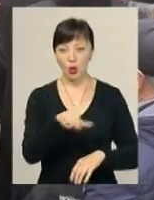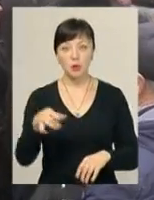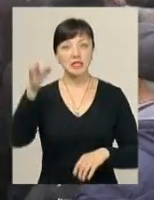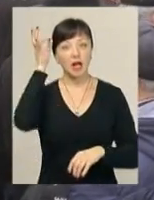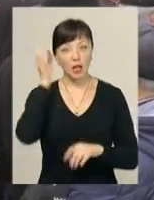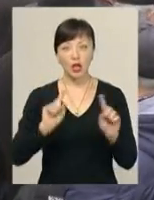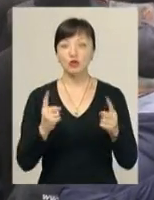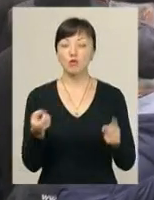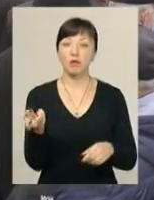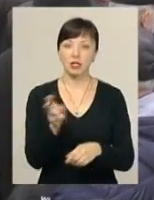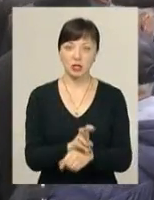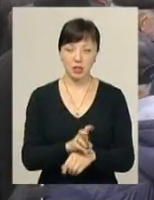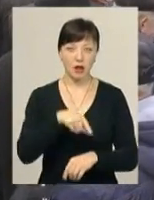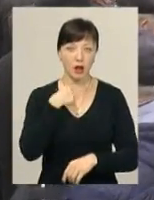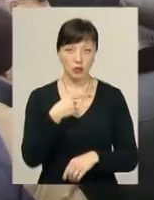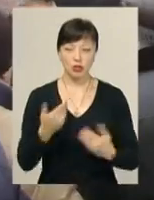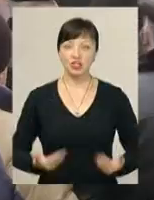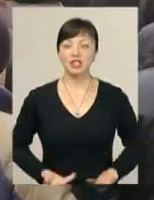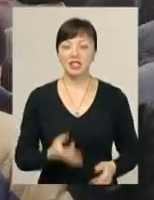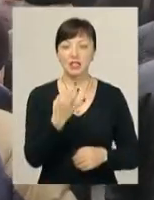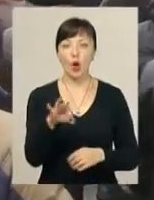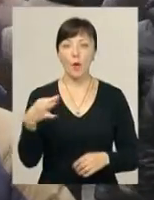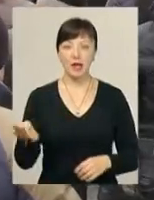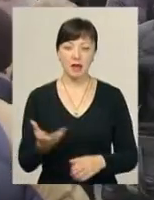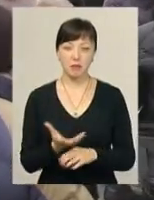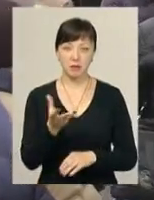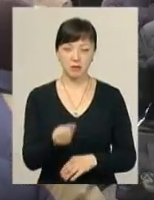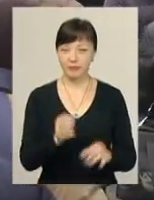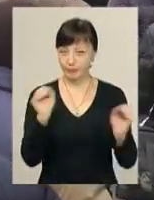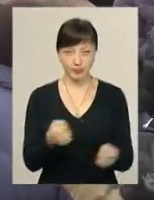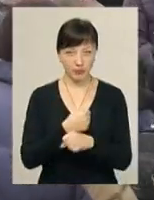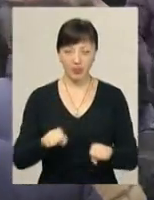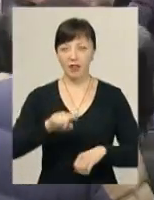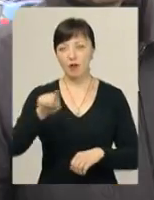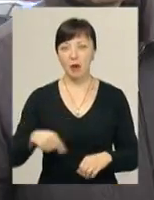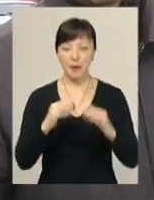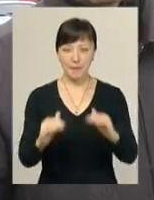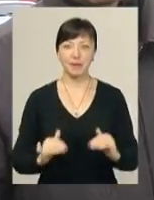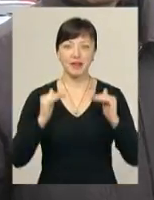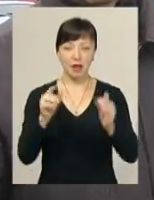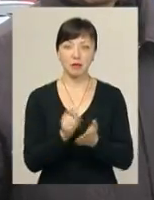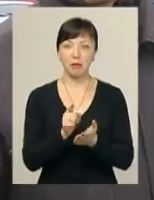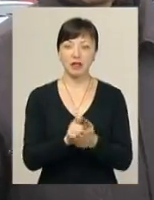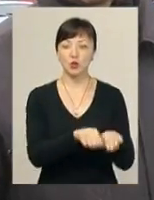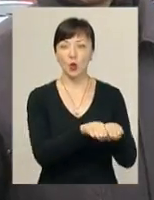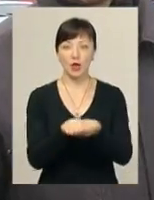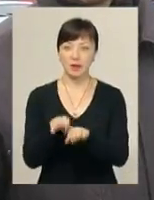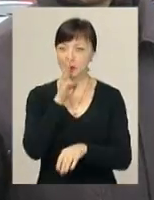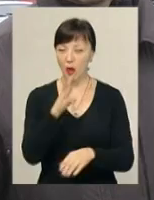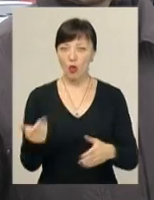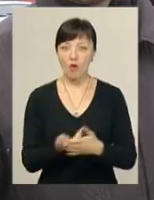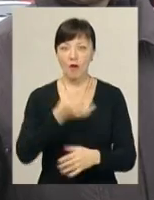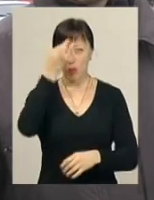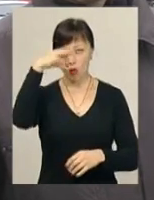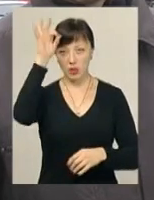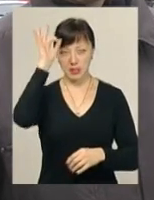згадали, чого зібрались. Запевняють, жити за копійки, які їм платять неможливо. Тому вимагають підняти їхні пенсії до рівня заробітку нових